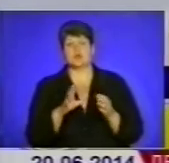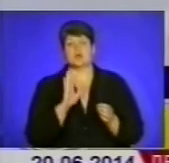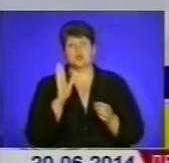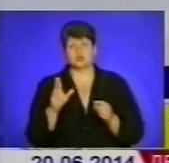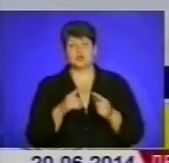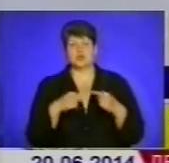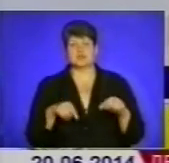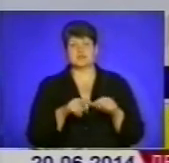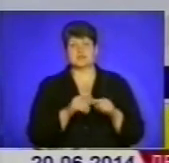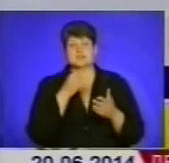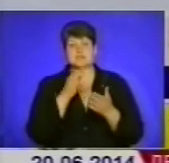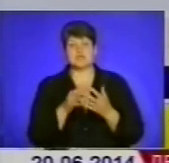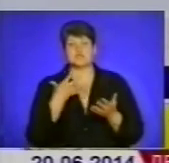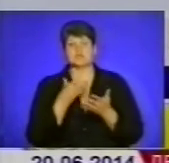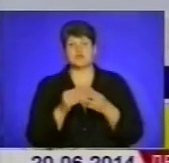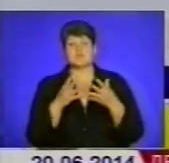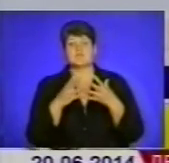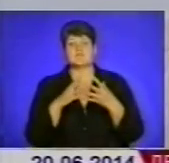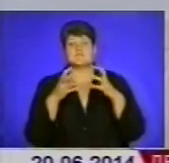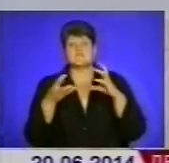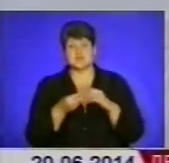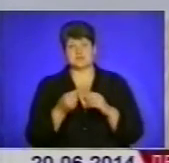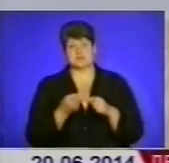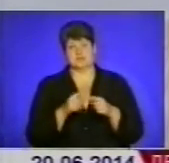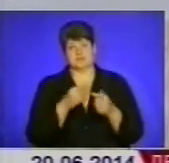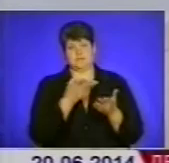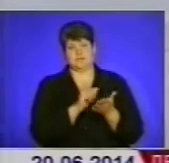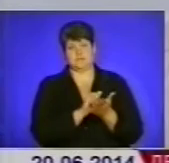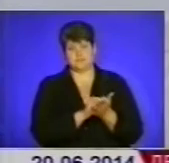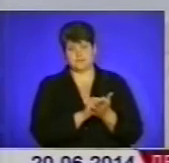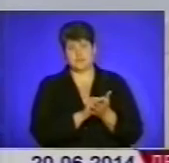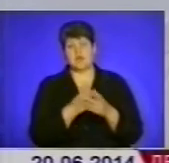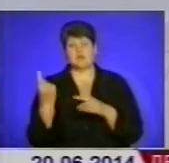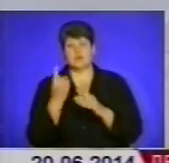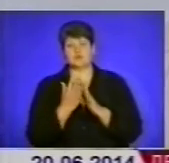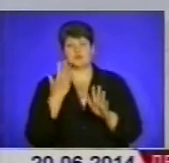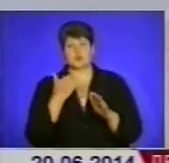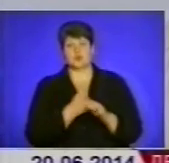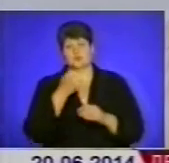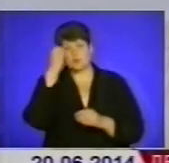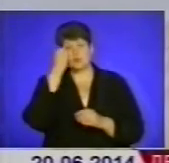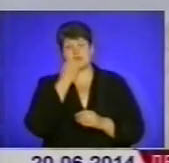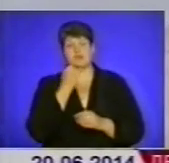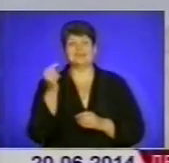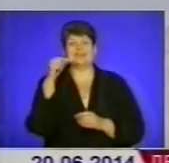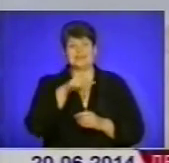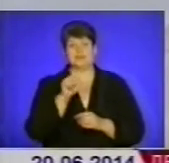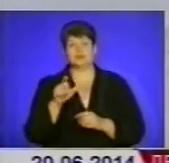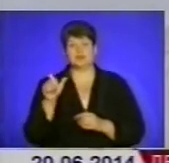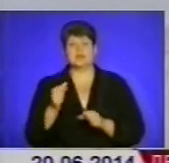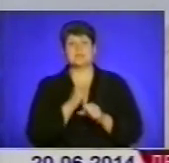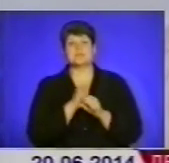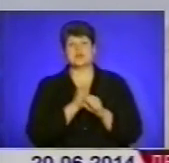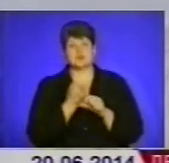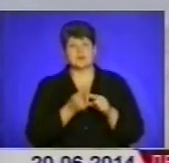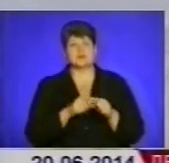скаже свої висновки з цих речей. В першу чергу, знову-таки, хотіло б подякувати тим людям, які працювали